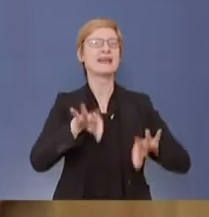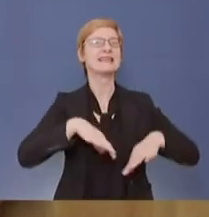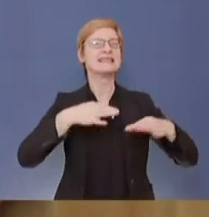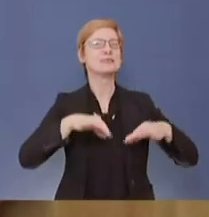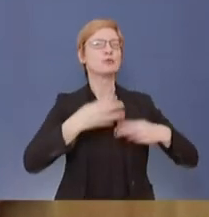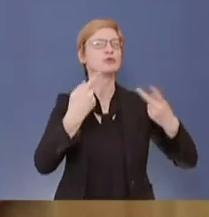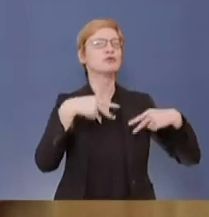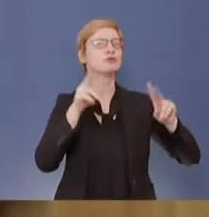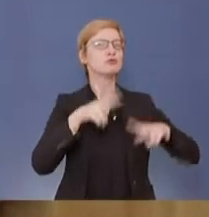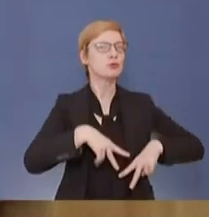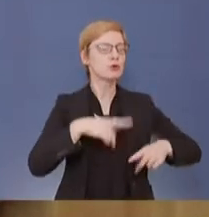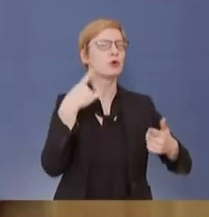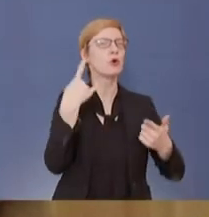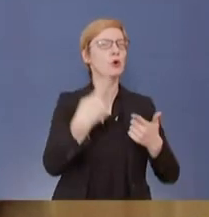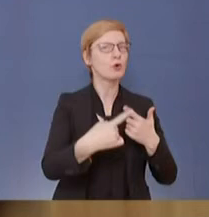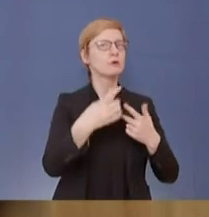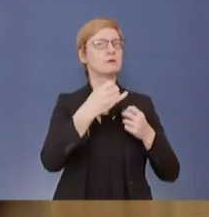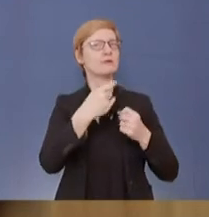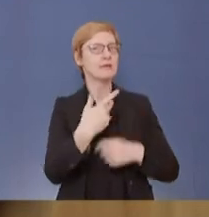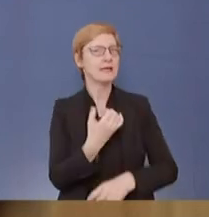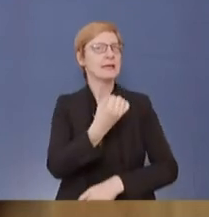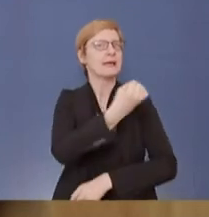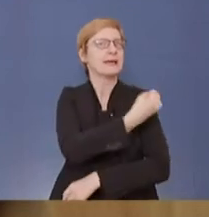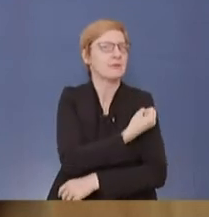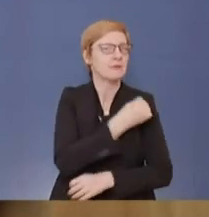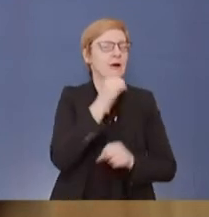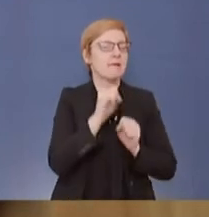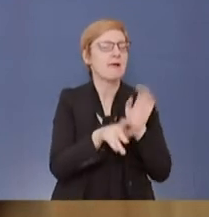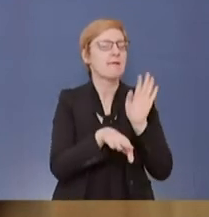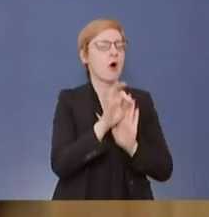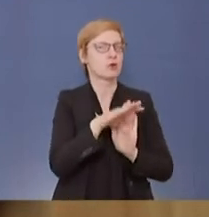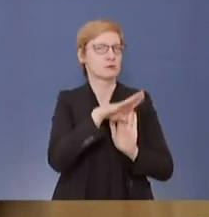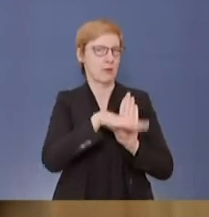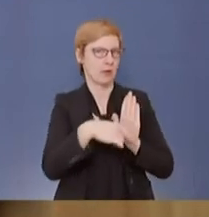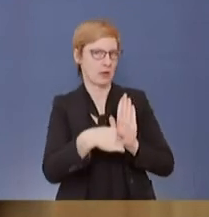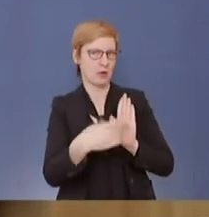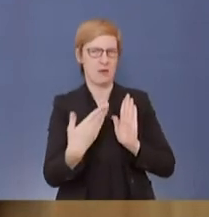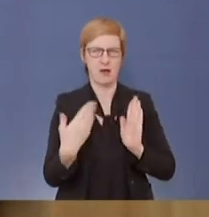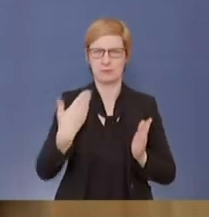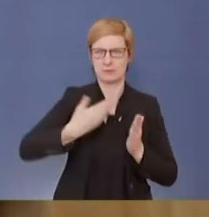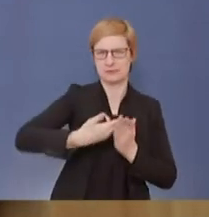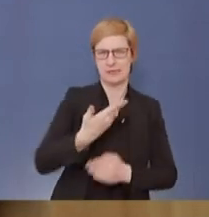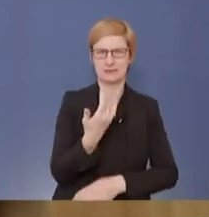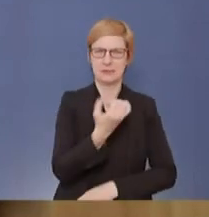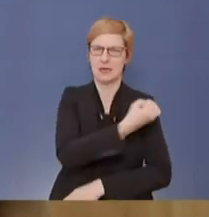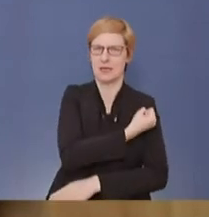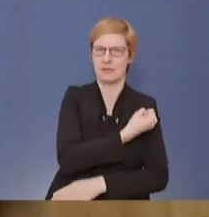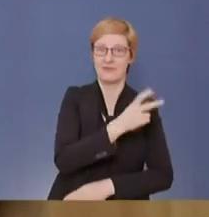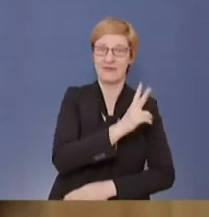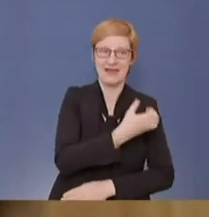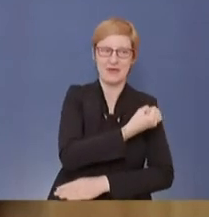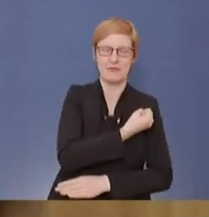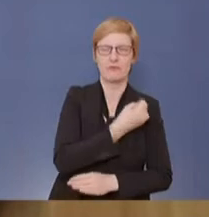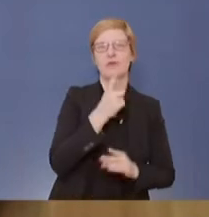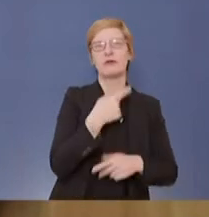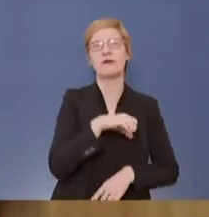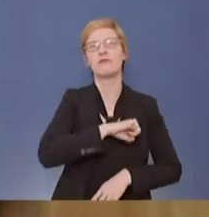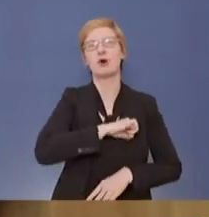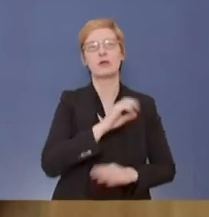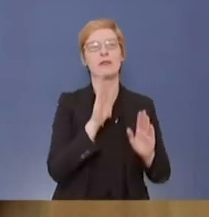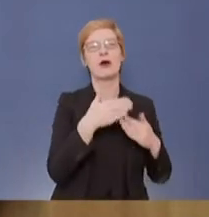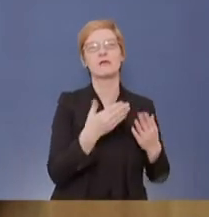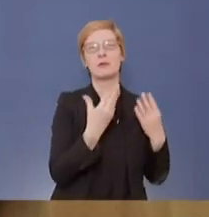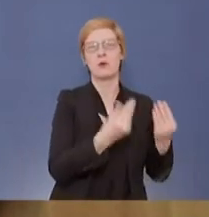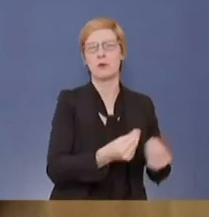machen kann. Daher jetzt die Frage, es hieß ja bislang, man will bislang noch nicht Geimpfte anders behandeln als andere. Warum hat sich der Bund dazu